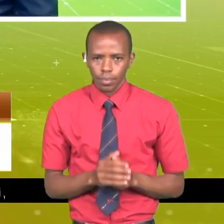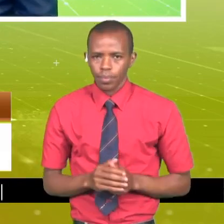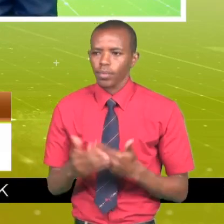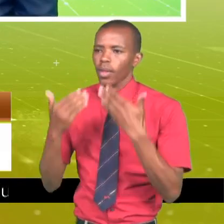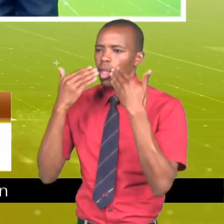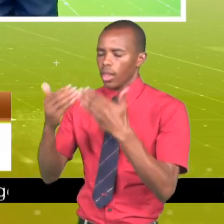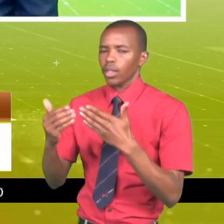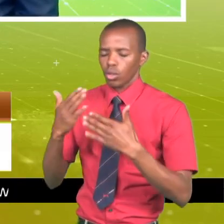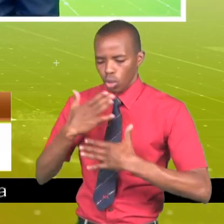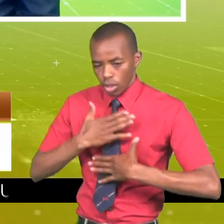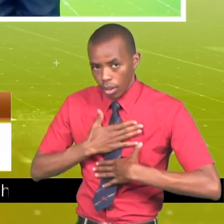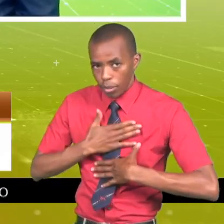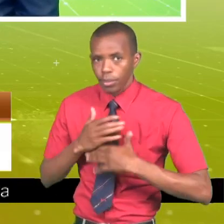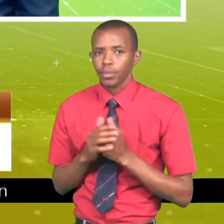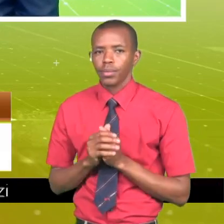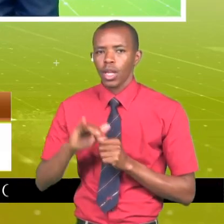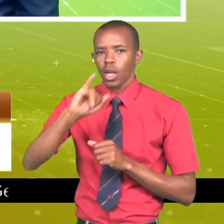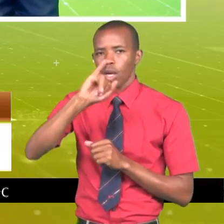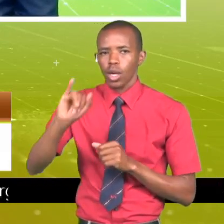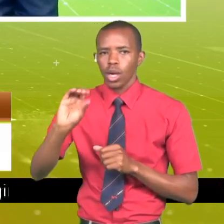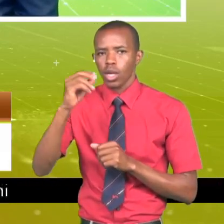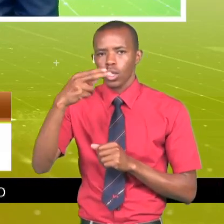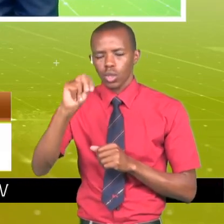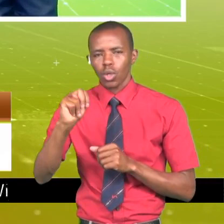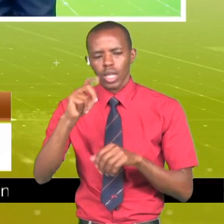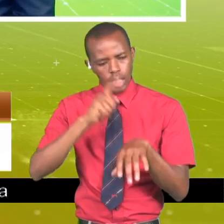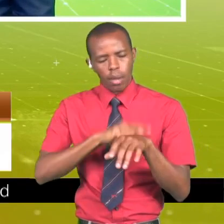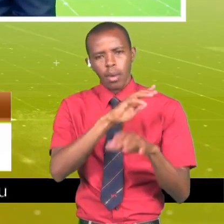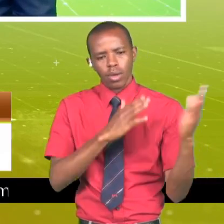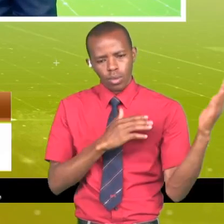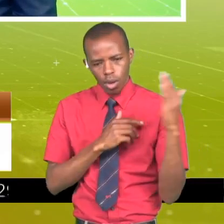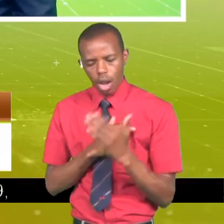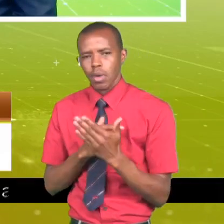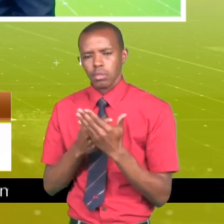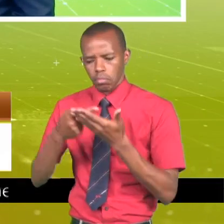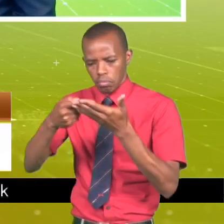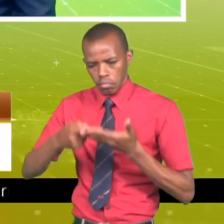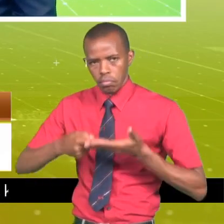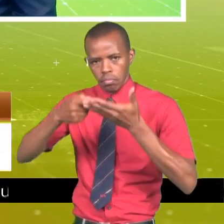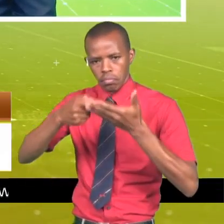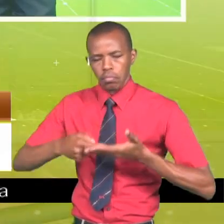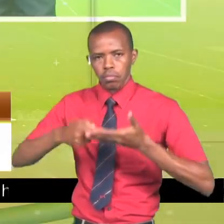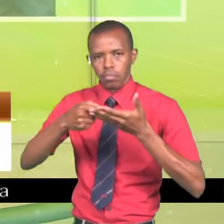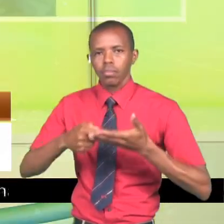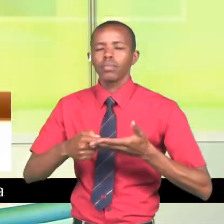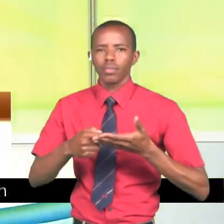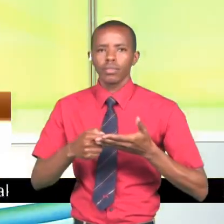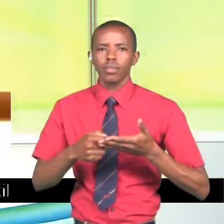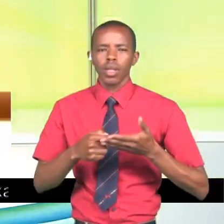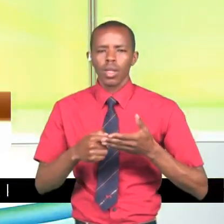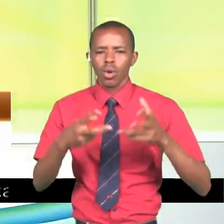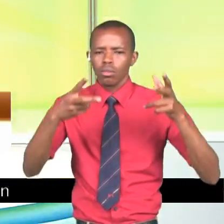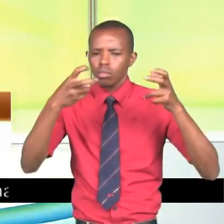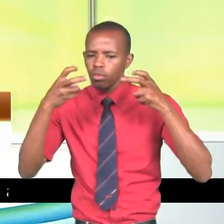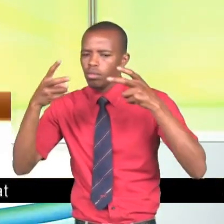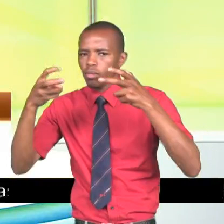Shukran sana mwishimua. Shukran sana mwishimua John Paul Mwirigi kwa kutenga mdawako kuja kusema hapa dani ya switcha thuhuri. Bila shaka mtazamaji umesikia